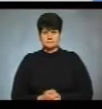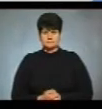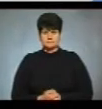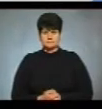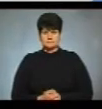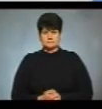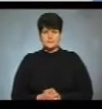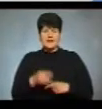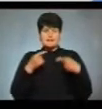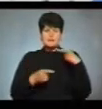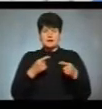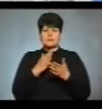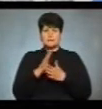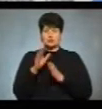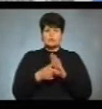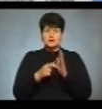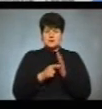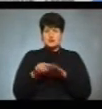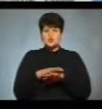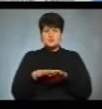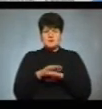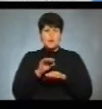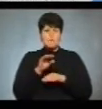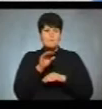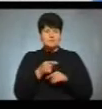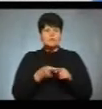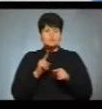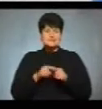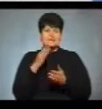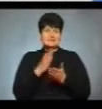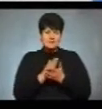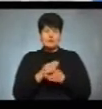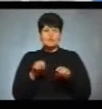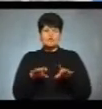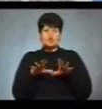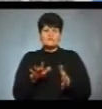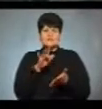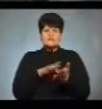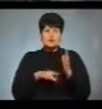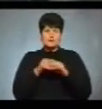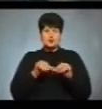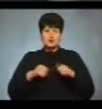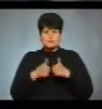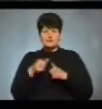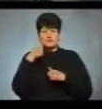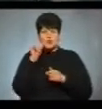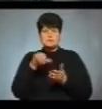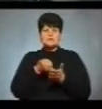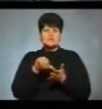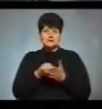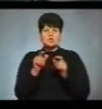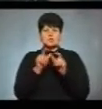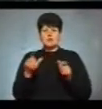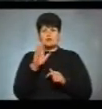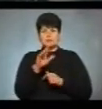Дебати мають відбуватися в приміщенні суспільного мовника. Про це йдеться в постанові Центральної виборчої комісії. Учора працівник штабу Володимира